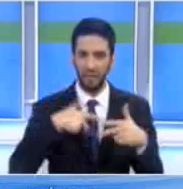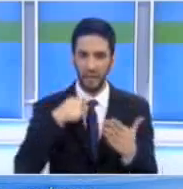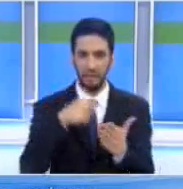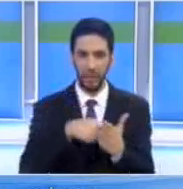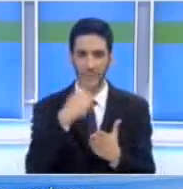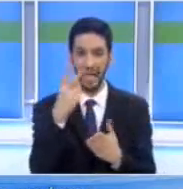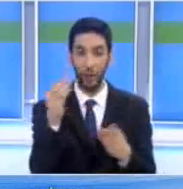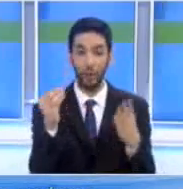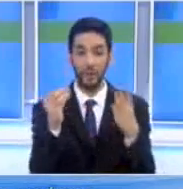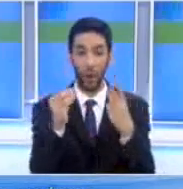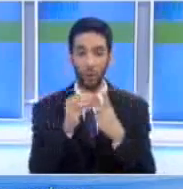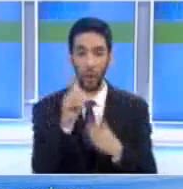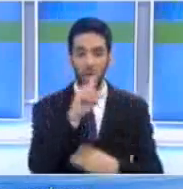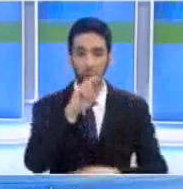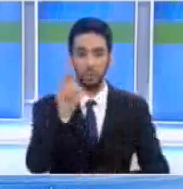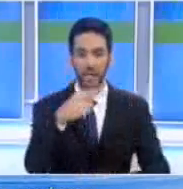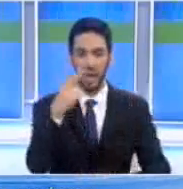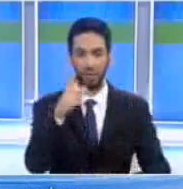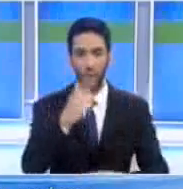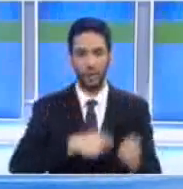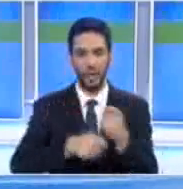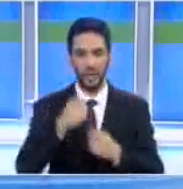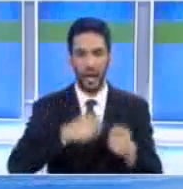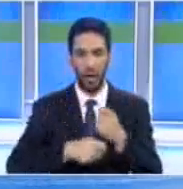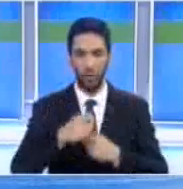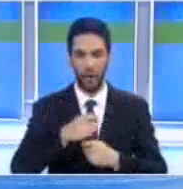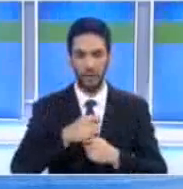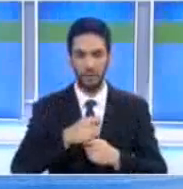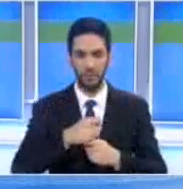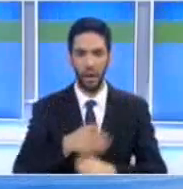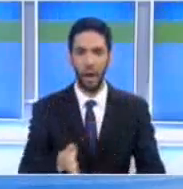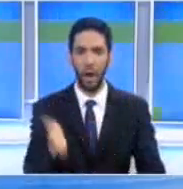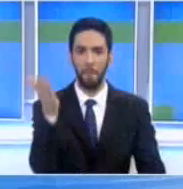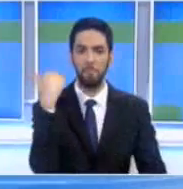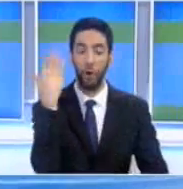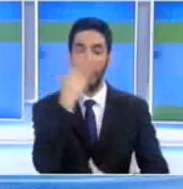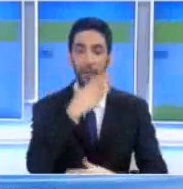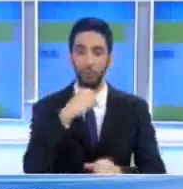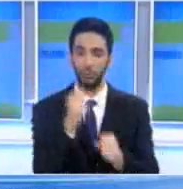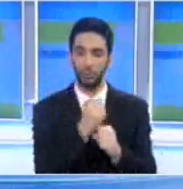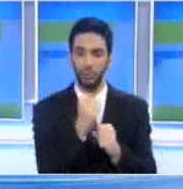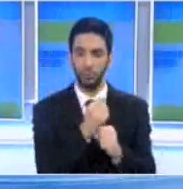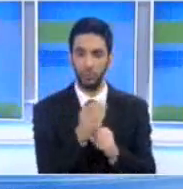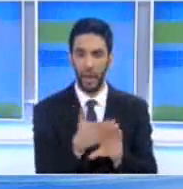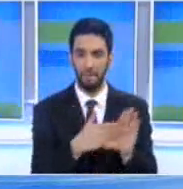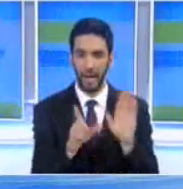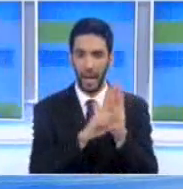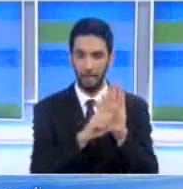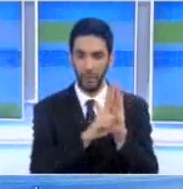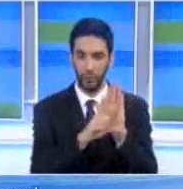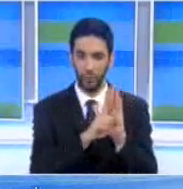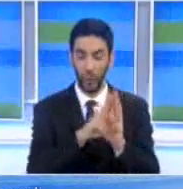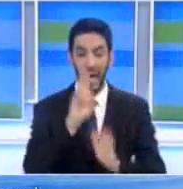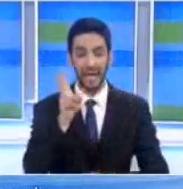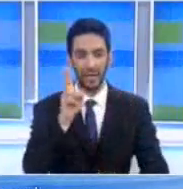προσέτοντας ότι το κράτος απάνισε 28 εκατομμύρια ευρώ για να τα εξασφαλίσει Ο πρώην εχπρόσωπος των αχθοφόρων στο λιμάνι